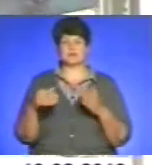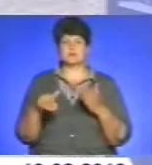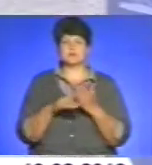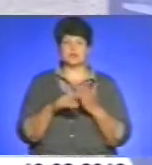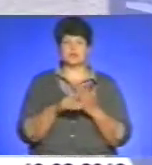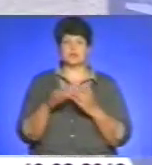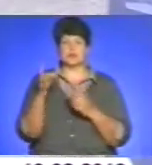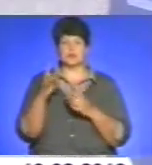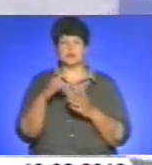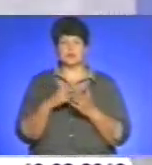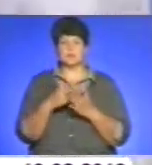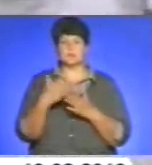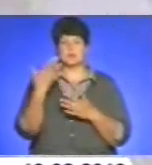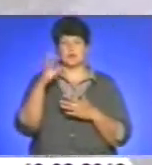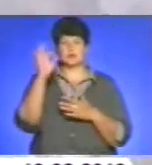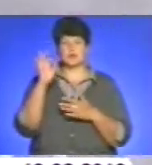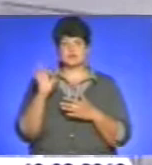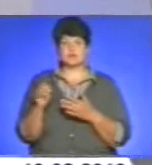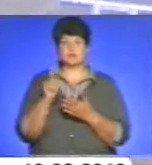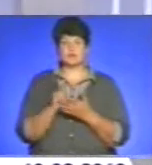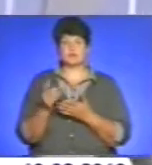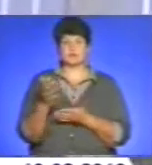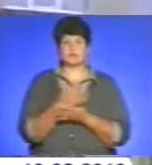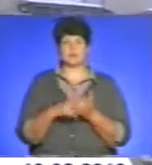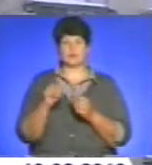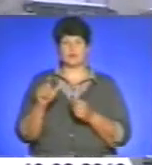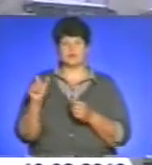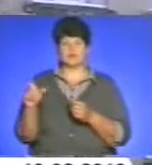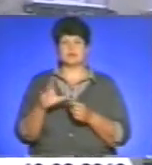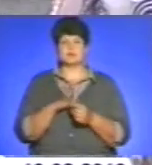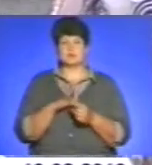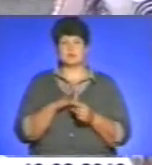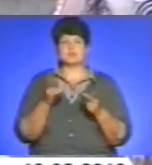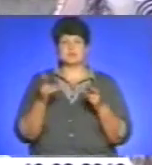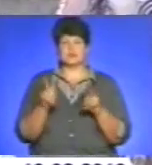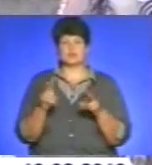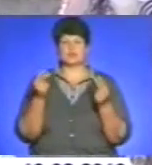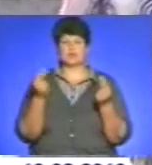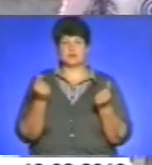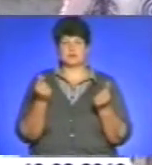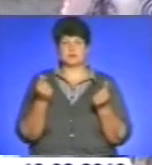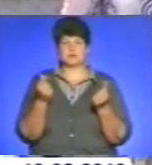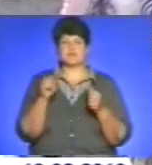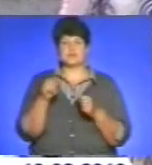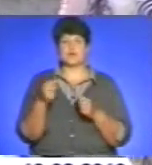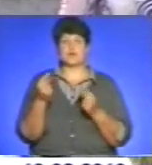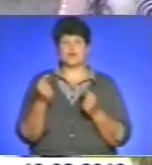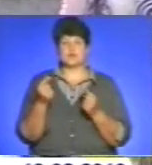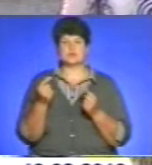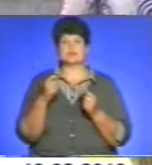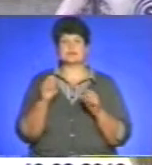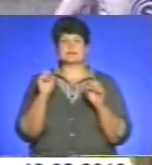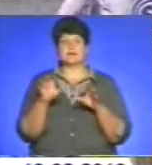бюджет. 5% від суми має зібрати громада. У нас були залишки, не залишки, а ті гроші, які люди